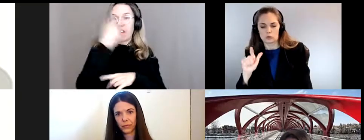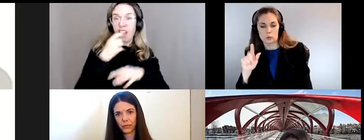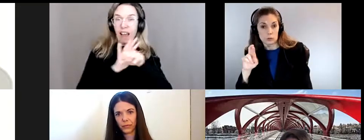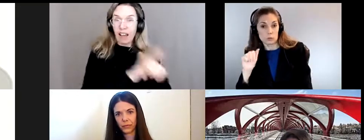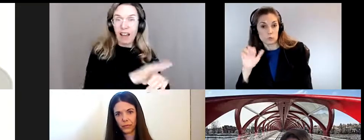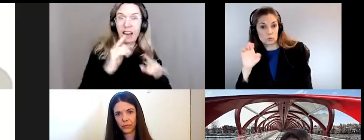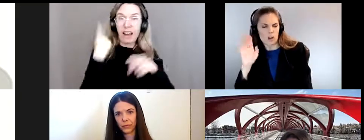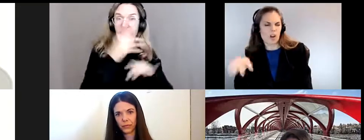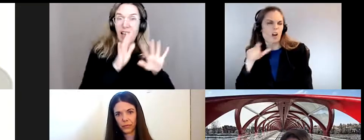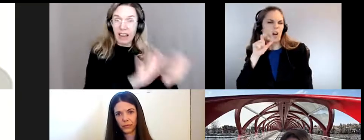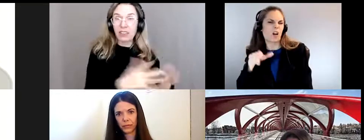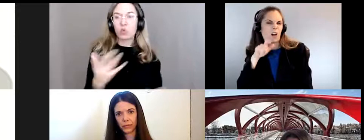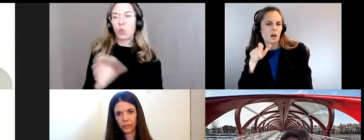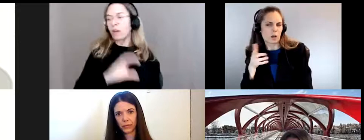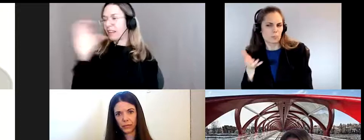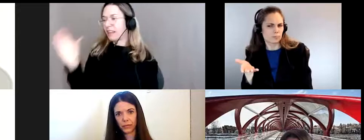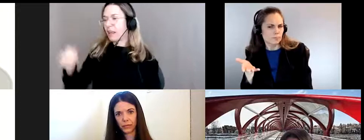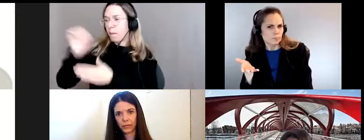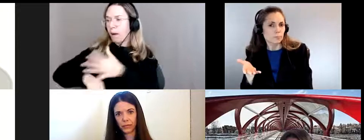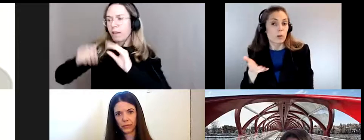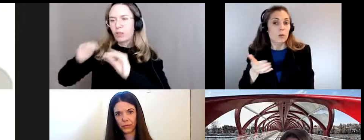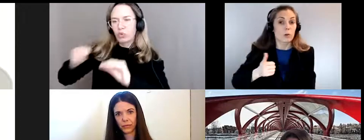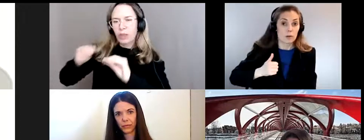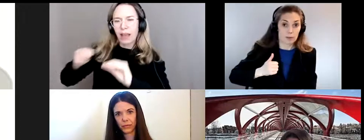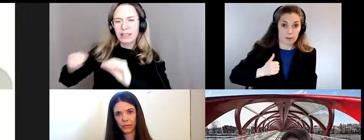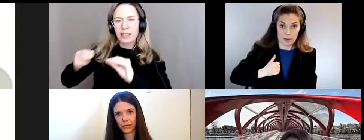Canada le manque d'éducation